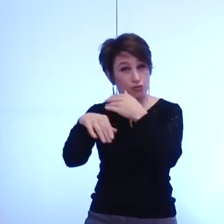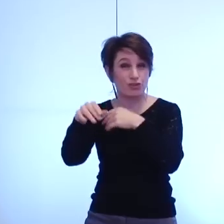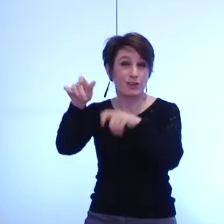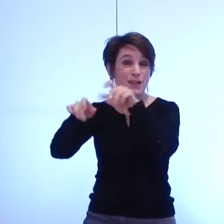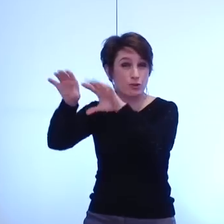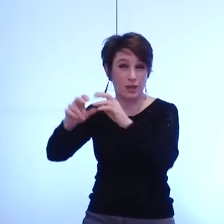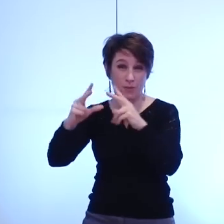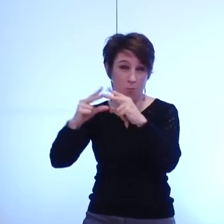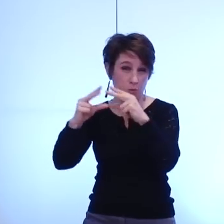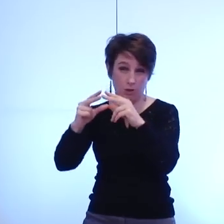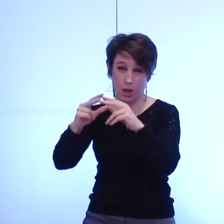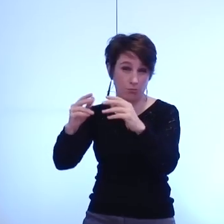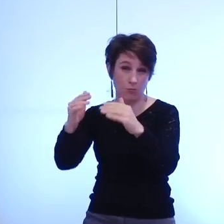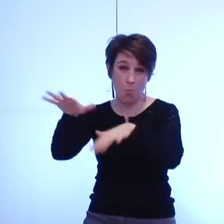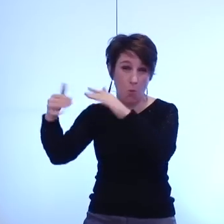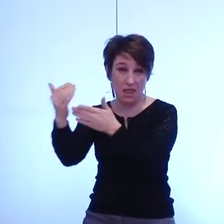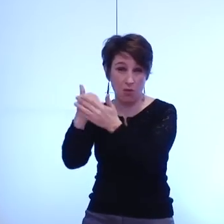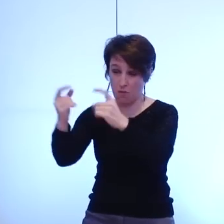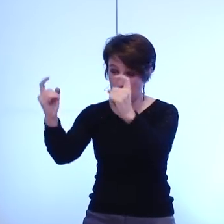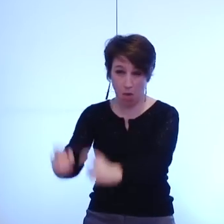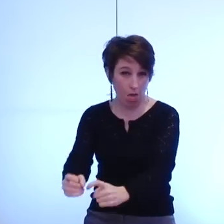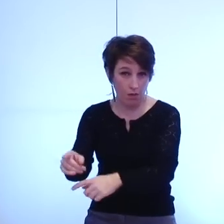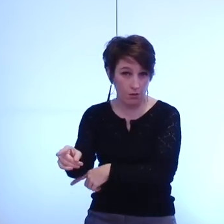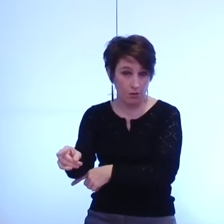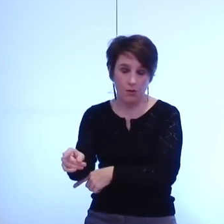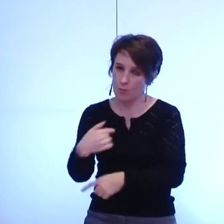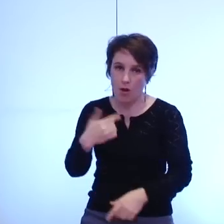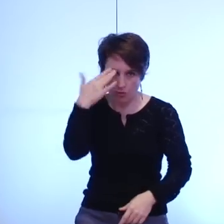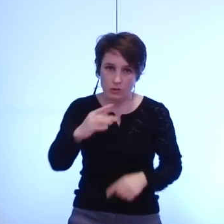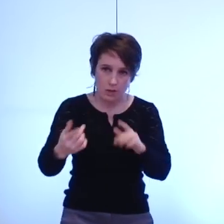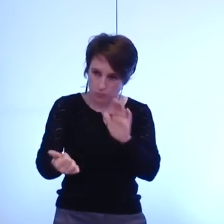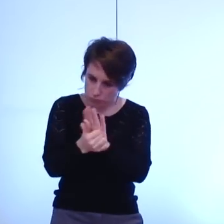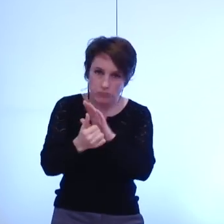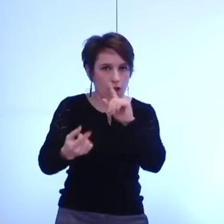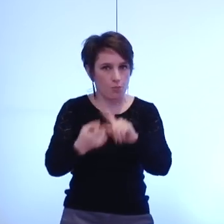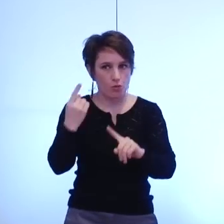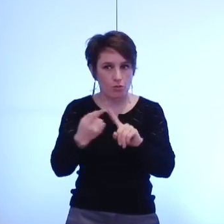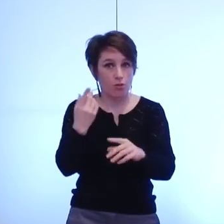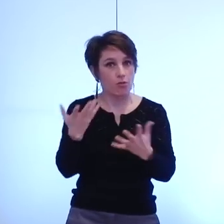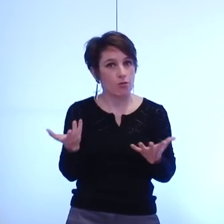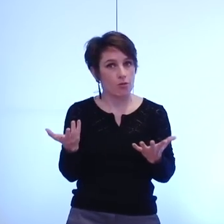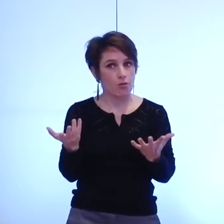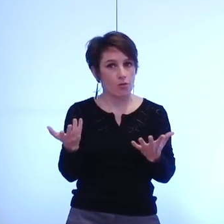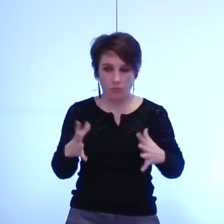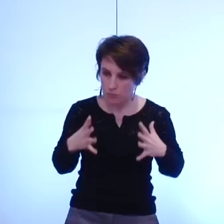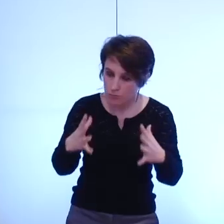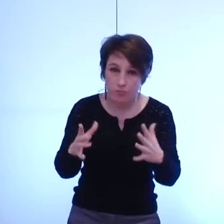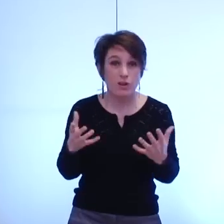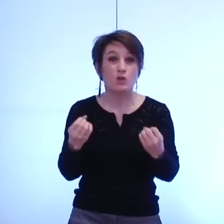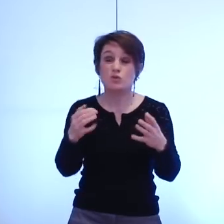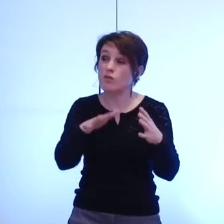je sais à quel point ces politiques là sont des politiques qui sont attendues alors que beaucoup de nos concitoyens ne croient plus